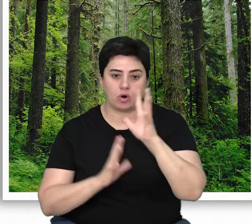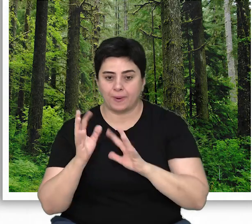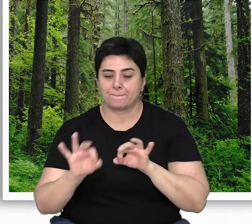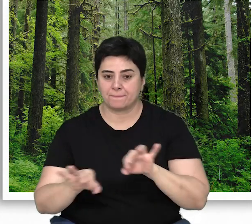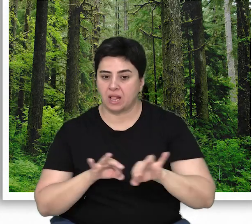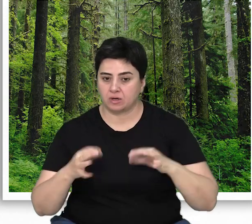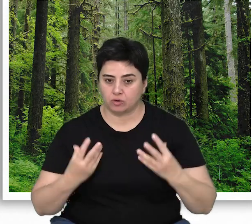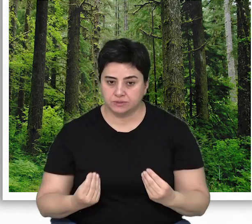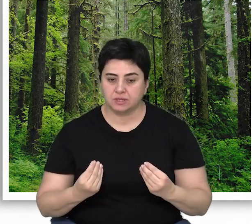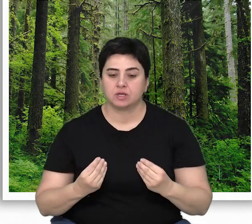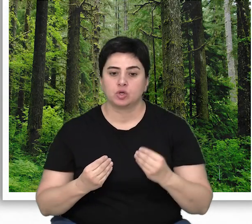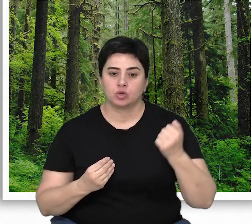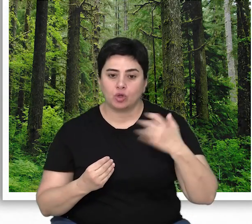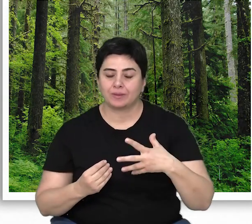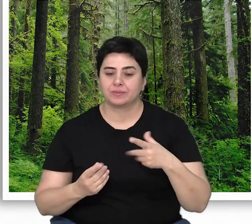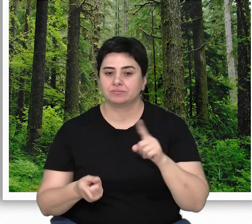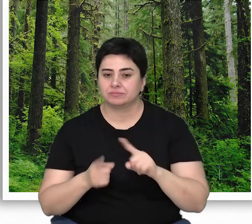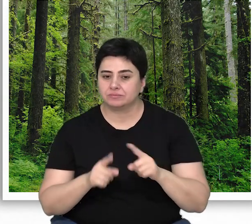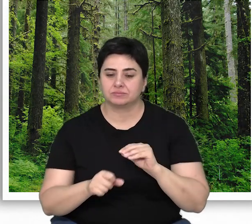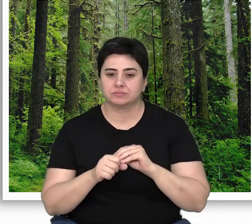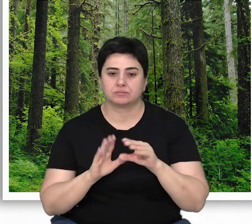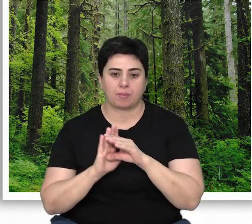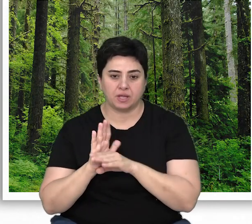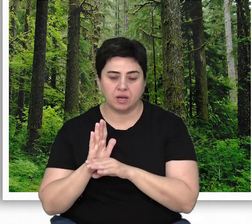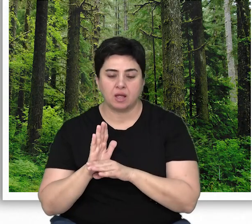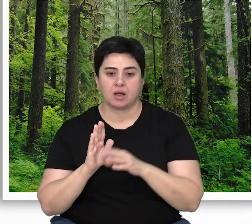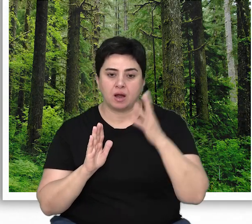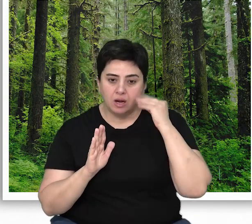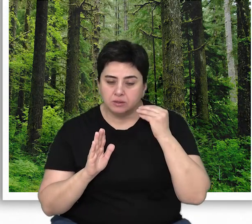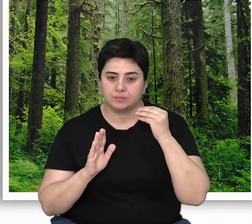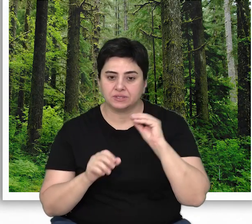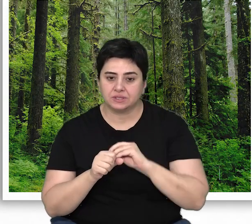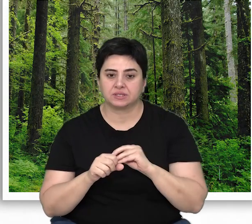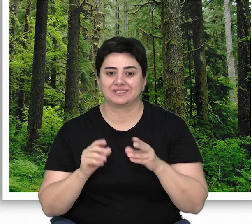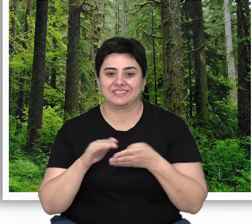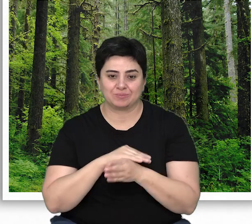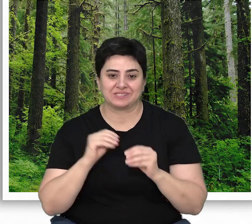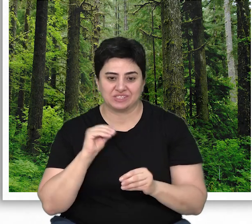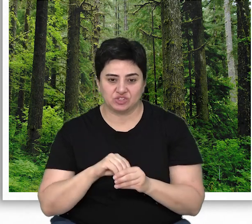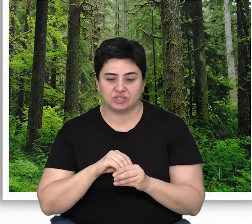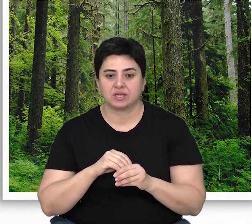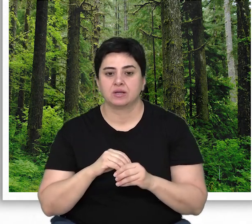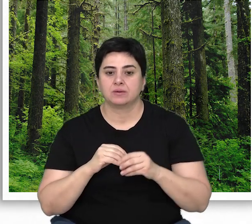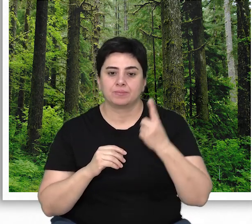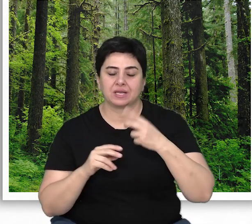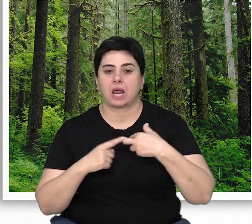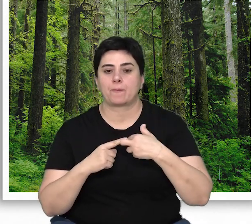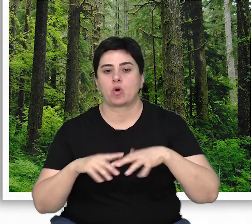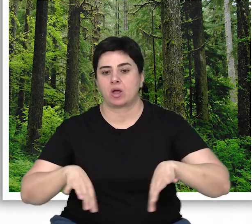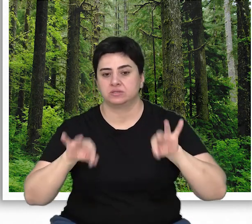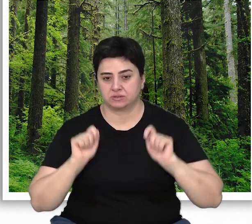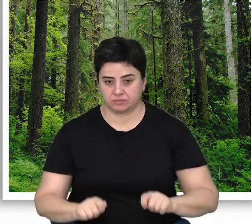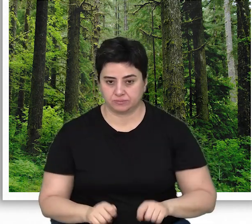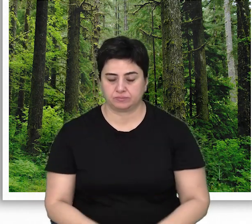ormanların planlanması ve yönetimiyle ilgili maddelerin yeni amelcman yönetmeliğine girmesi için ilgili makama bir